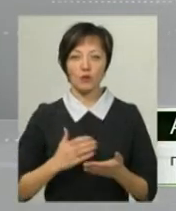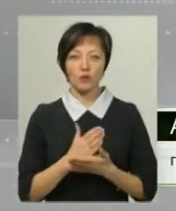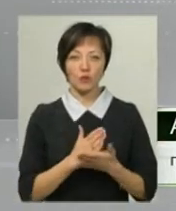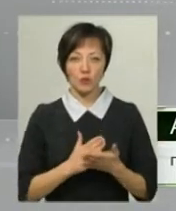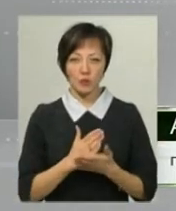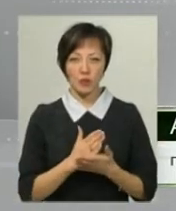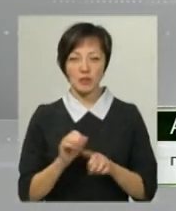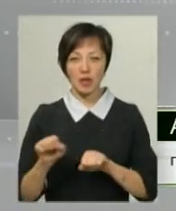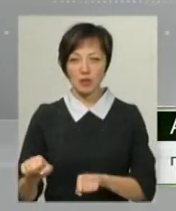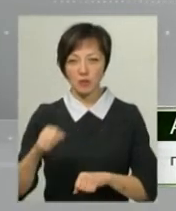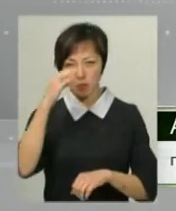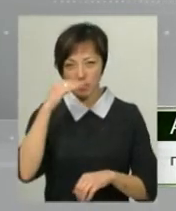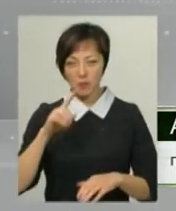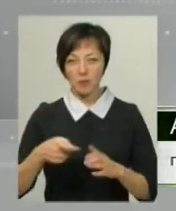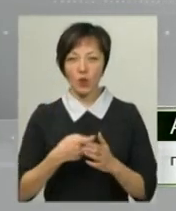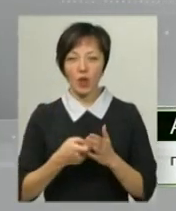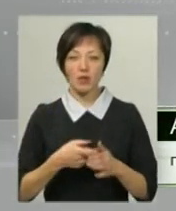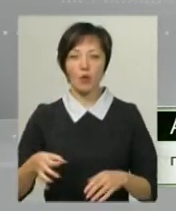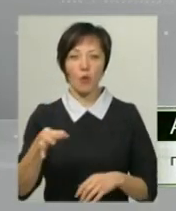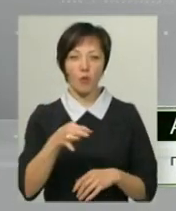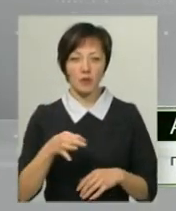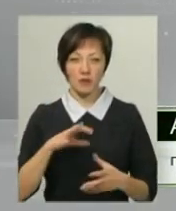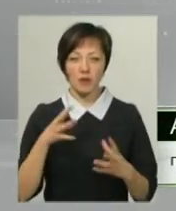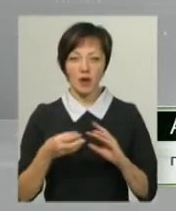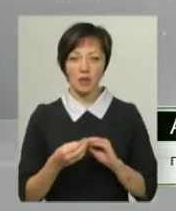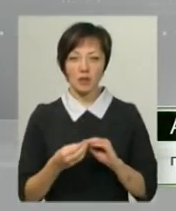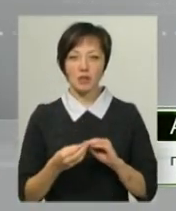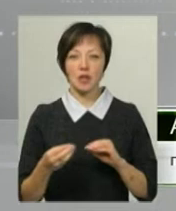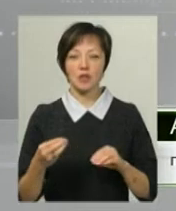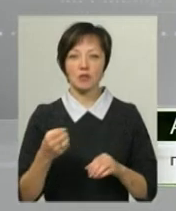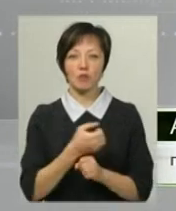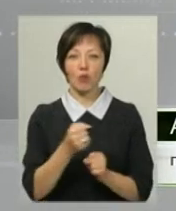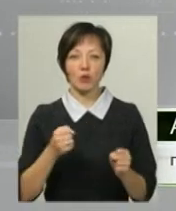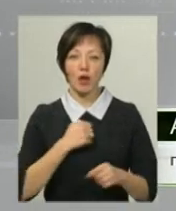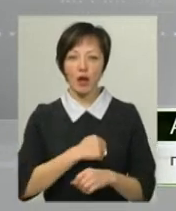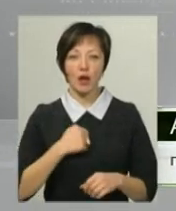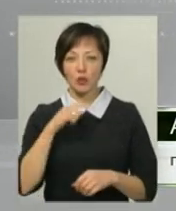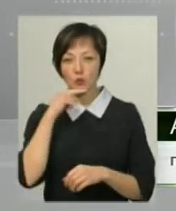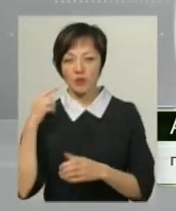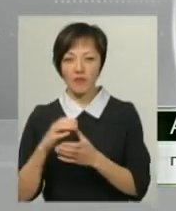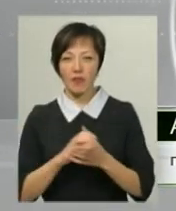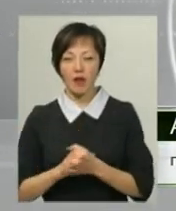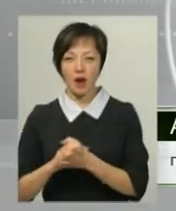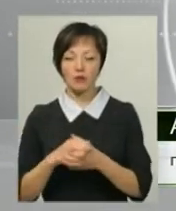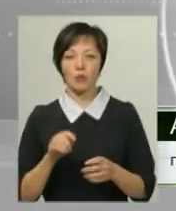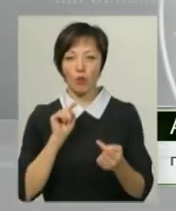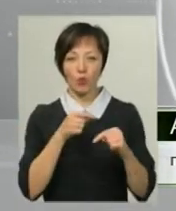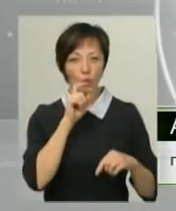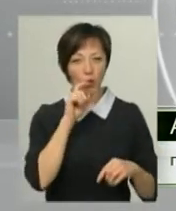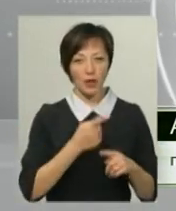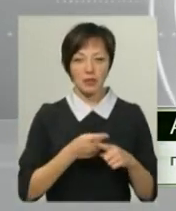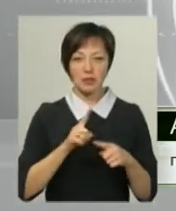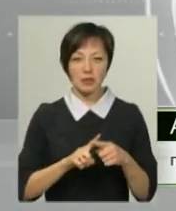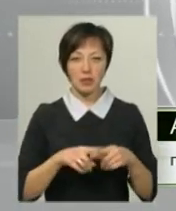захисту до ківщини в місті Шахтавську Донецької області в наслід збройної агресії Російської Федерації проти України. Власне кажучи, ось це дане